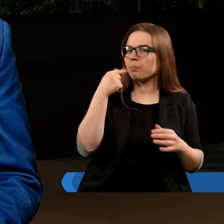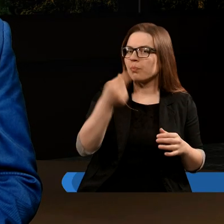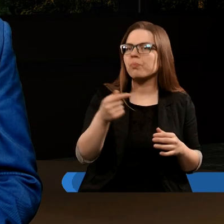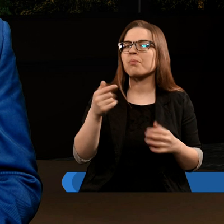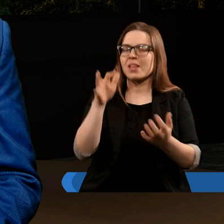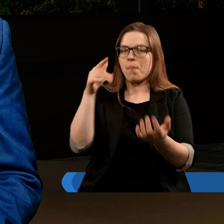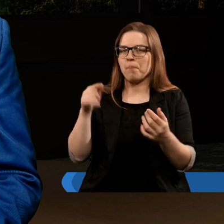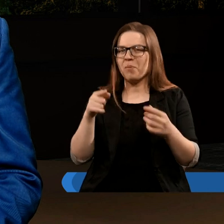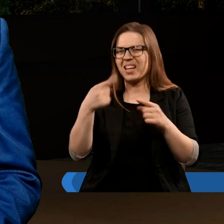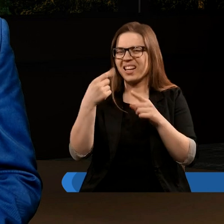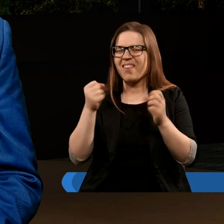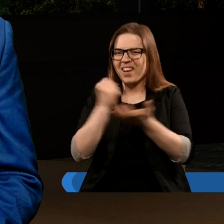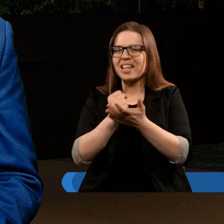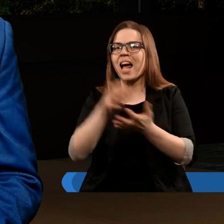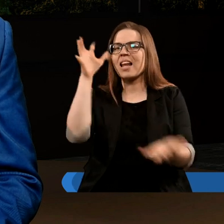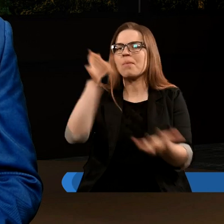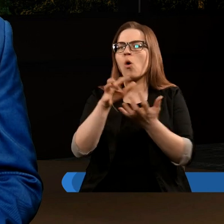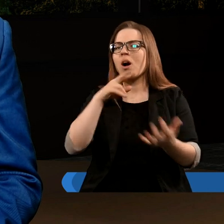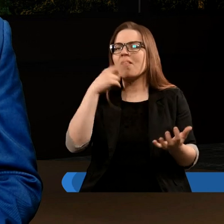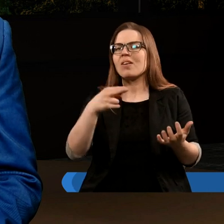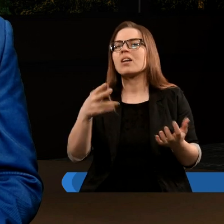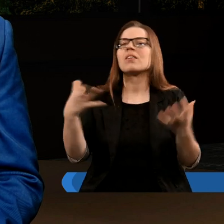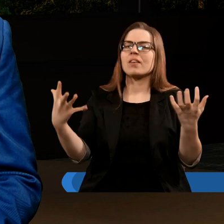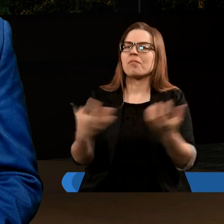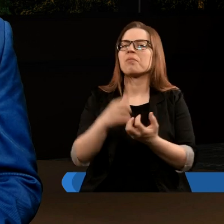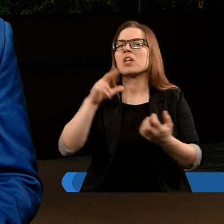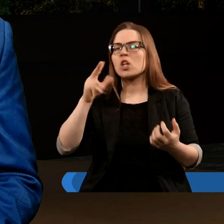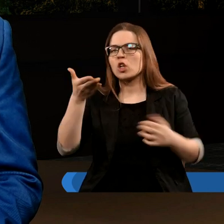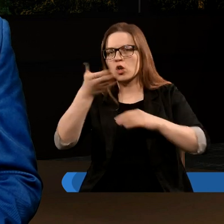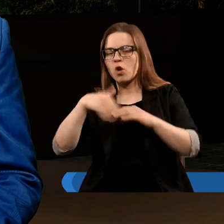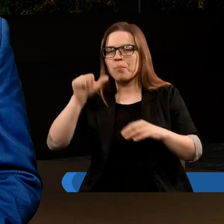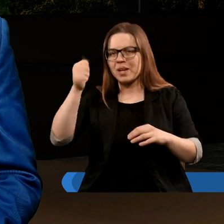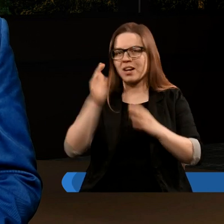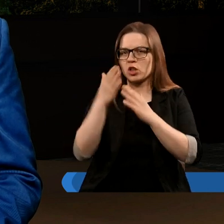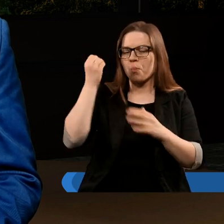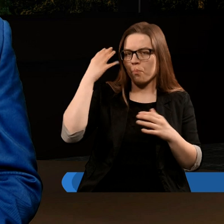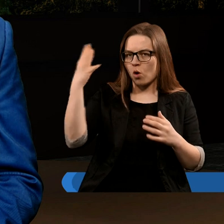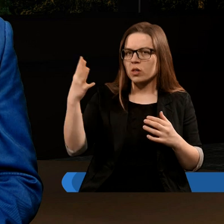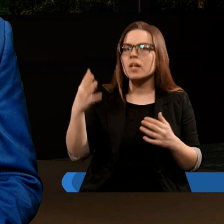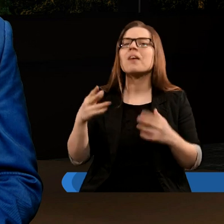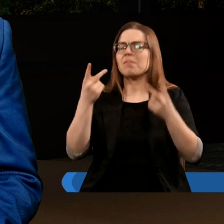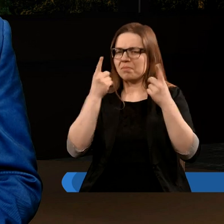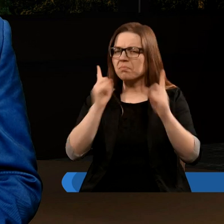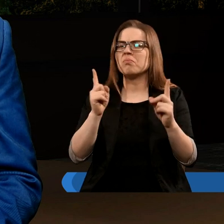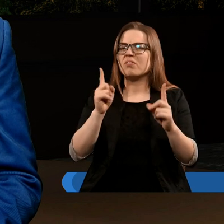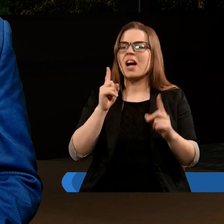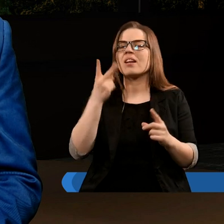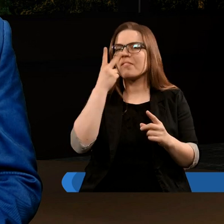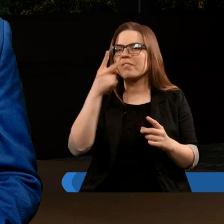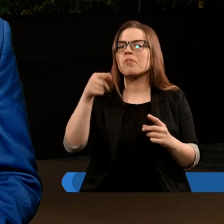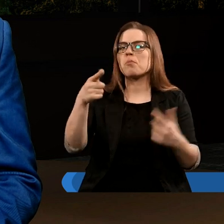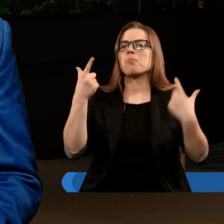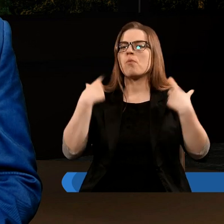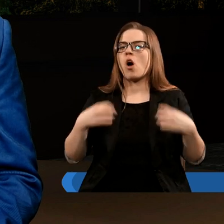smoka czy węża znajdujemy przede wszystkim w trzecim rozdziale pierwszej księgi mojżeszowej, gdzie ewidentnie jest to